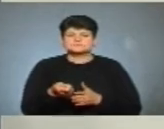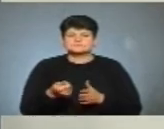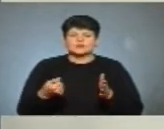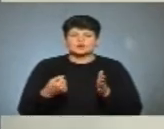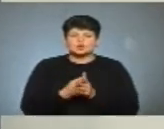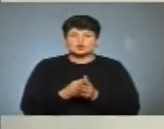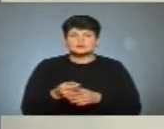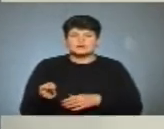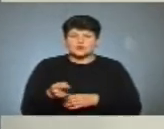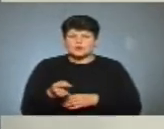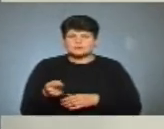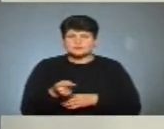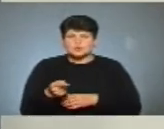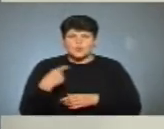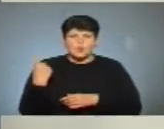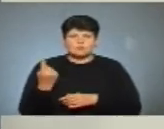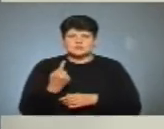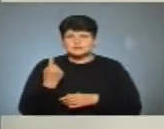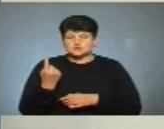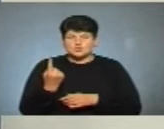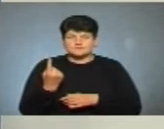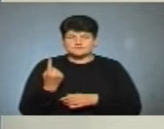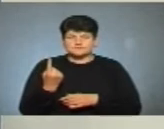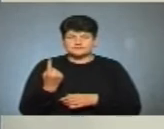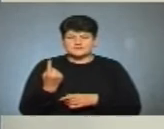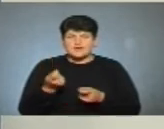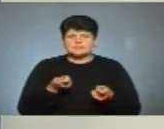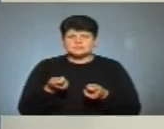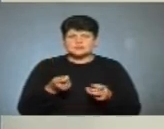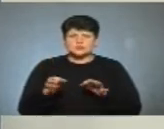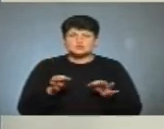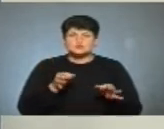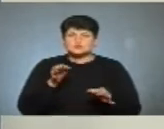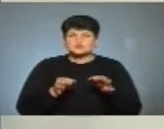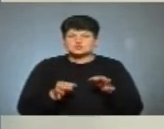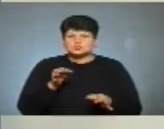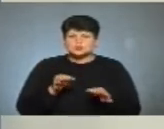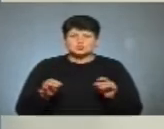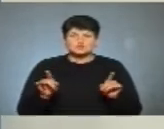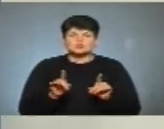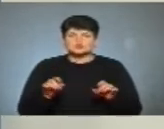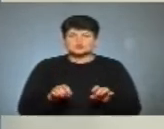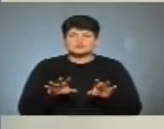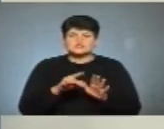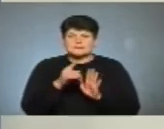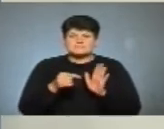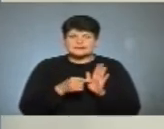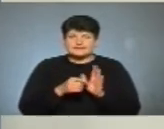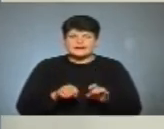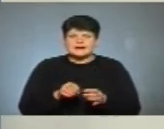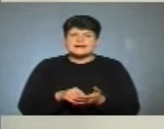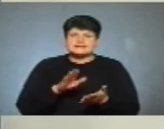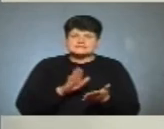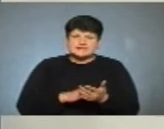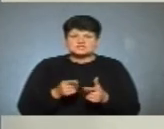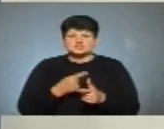до Тернопільського обласного адміністративного суду, відповідно, щодо вирішення питання реєстрації чи